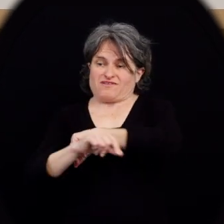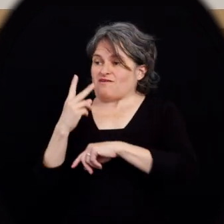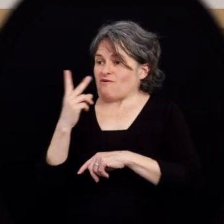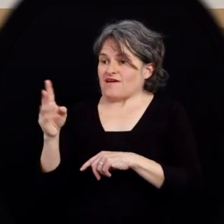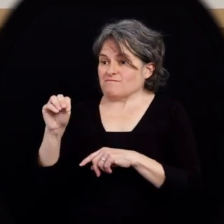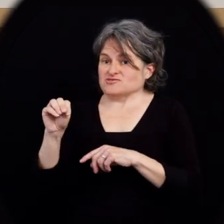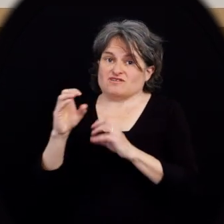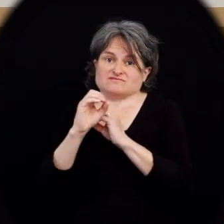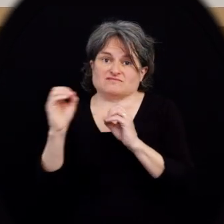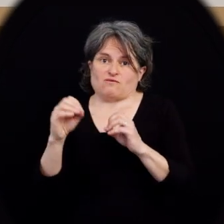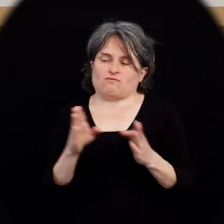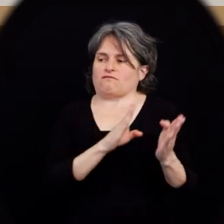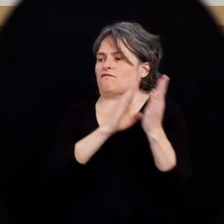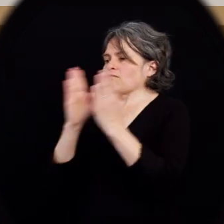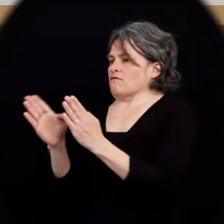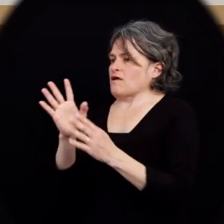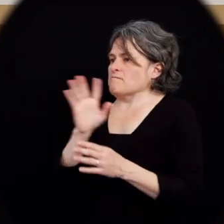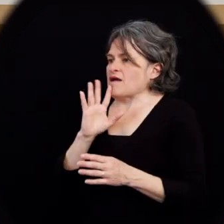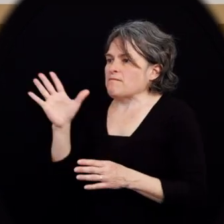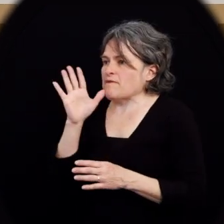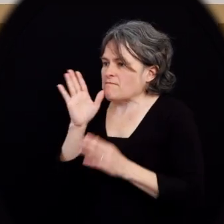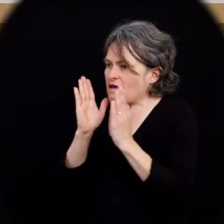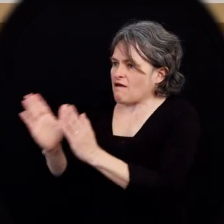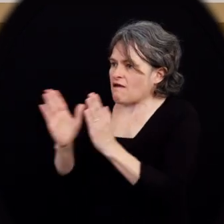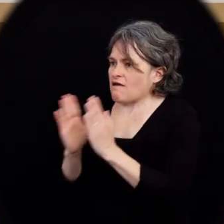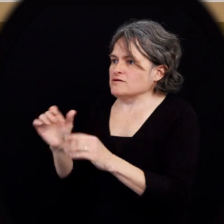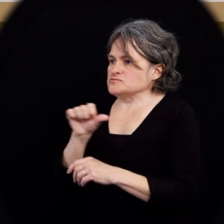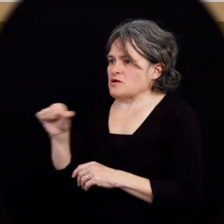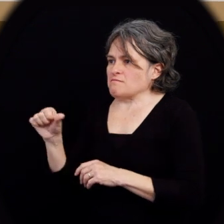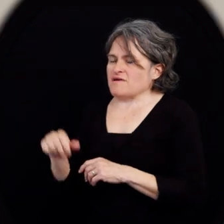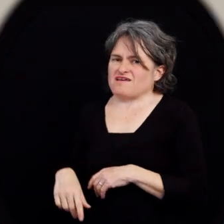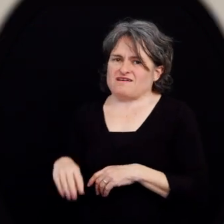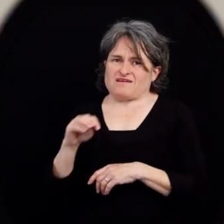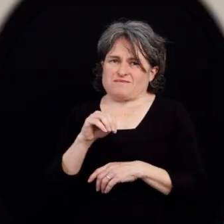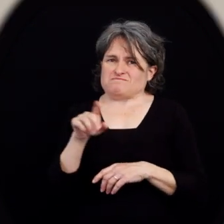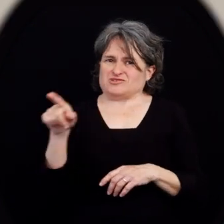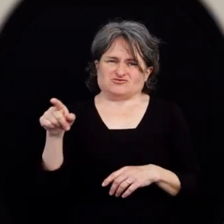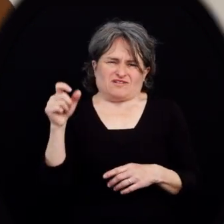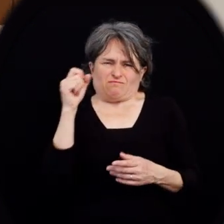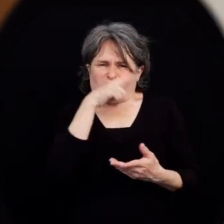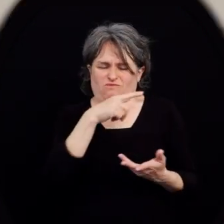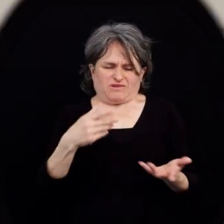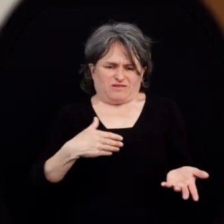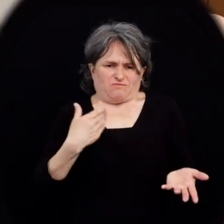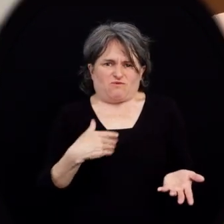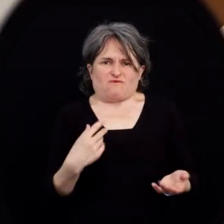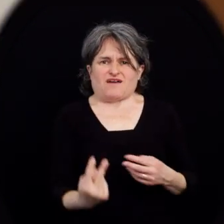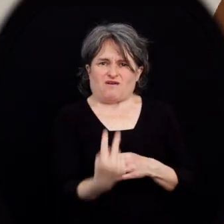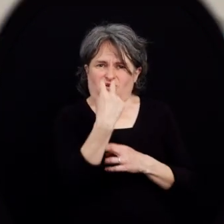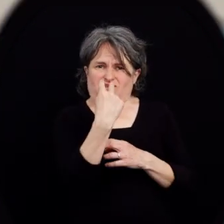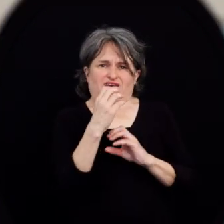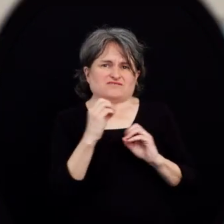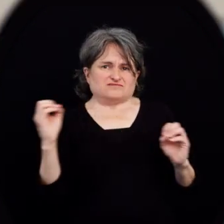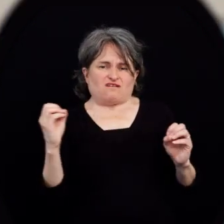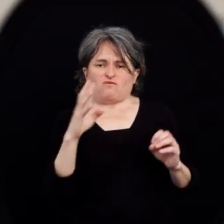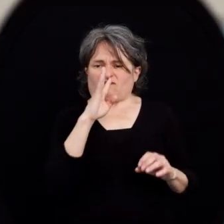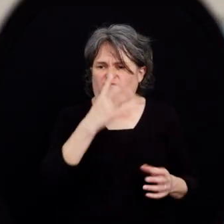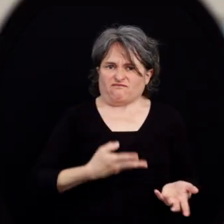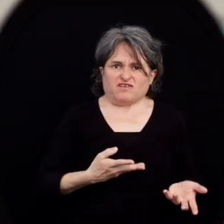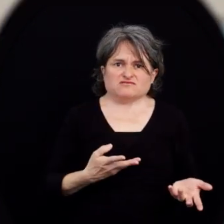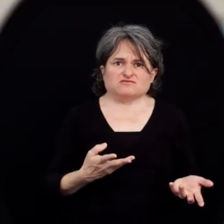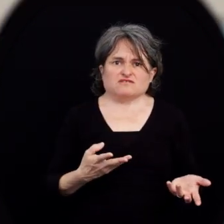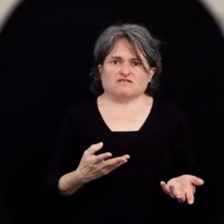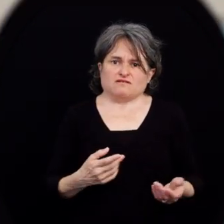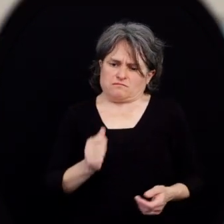toujours pas Michelle, l'employé s'adresse de nouveau uniquement à sa mère. Michelle ne comprend pas pourquoi l'employé ne la considère pas